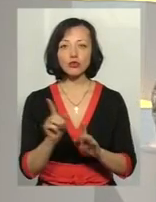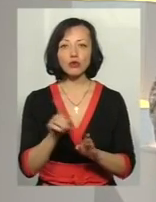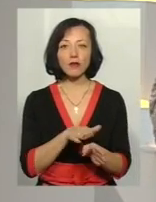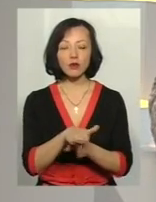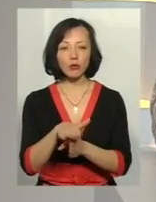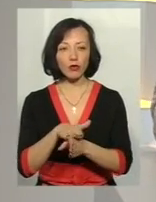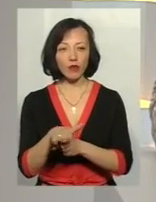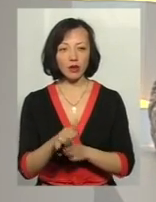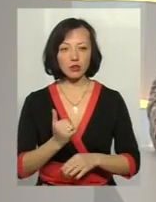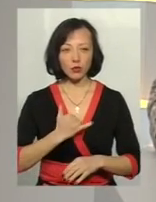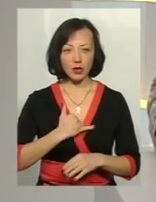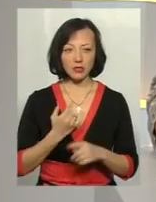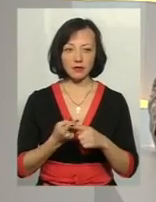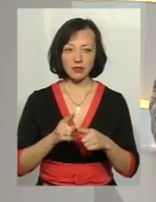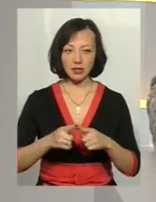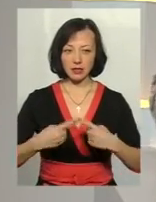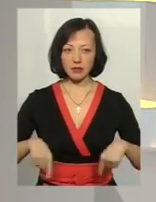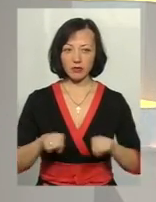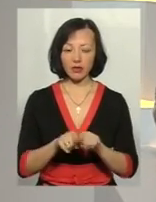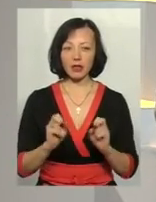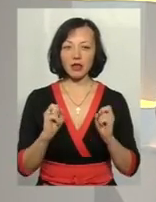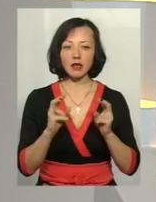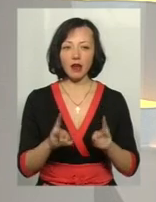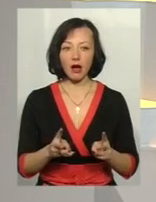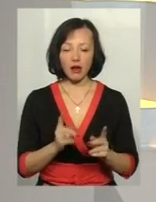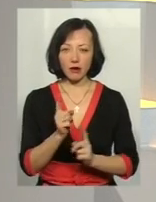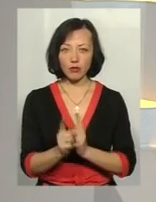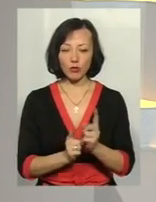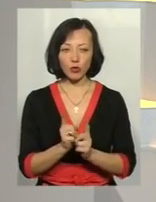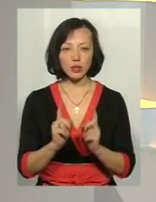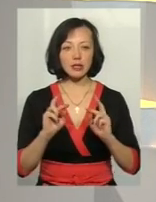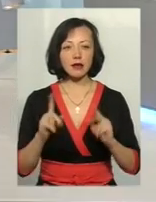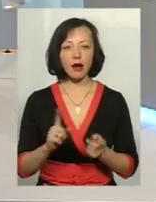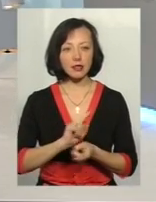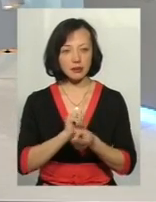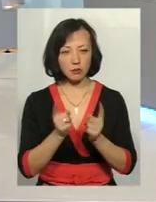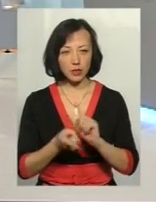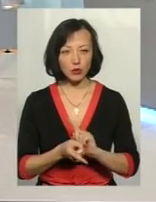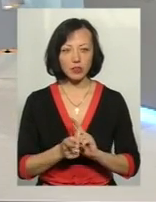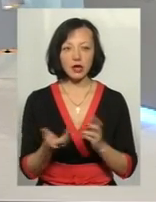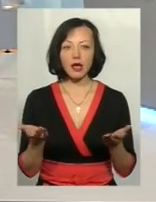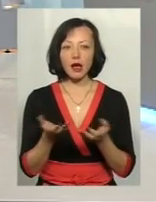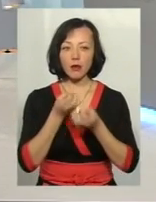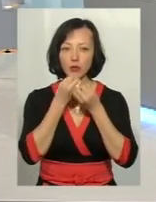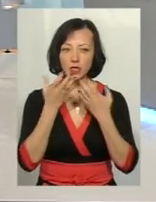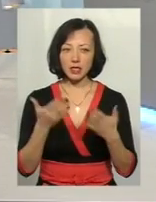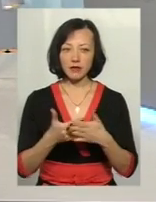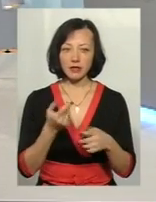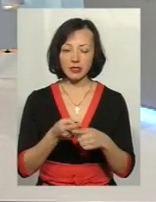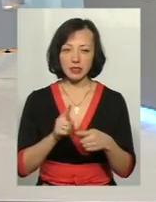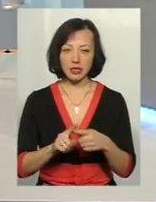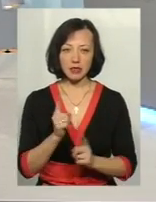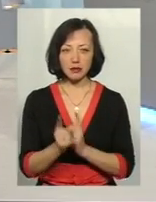в нас в цій сфері, як вона реформується, як вона видозмінюється. І який позитив від цих змін